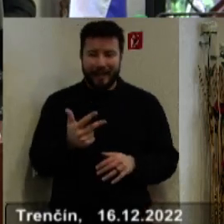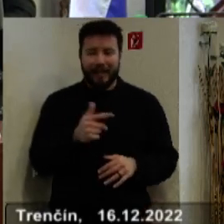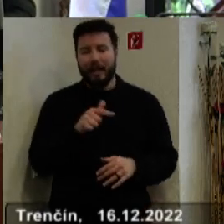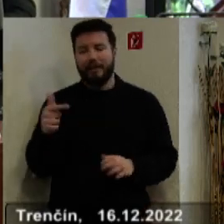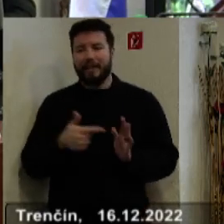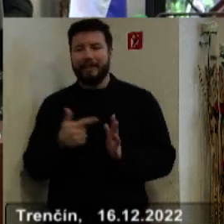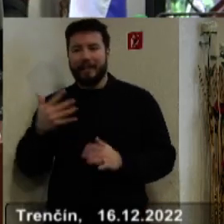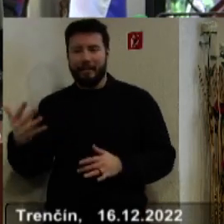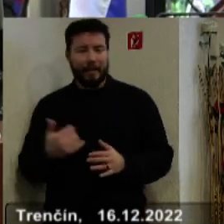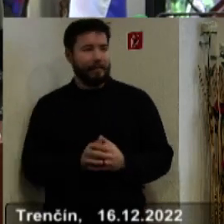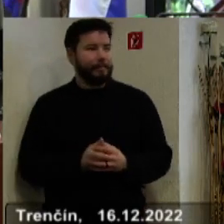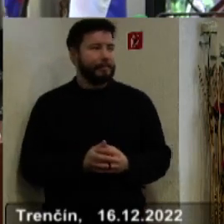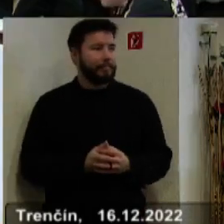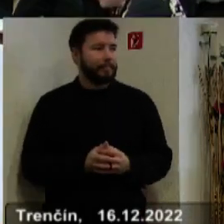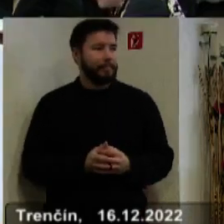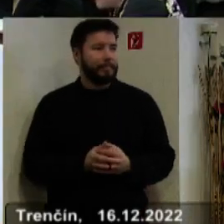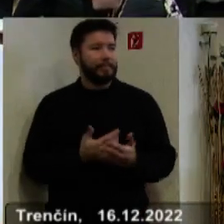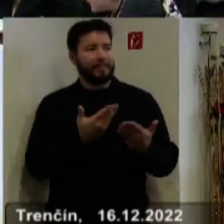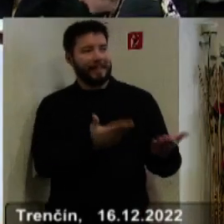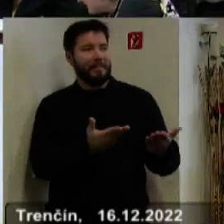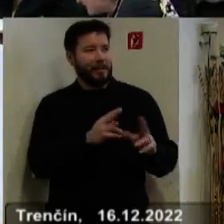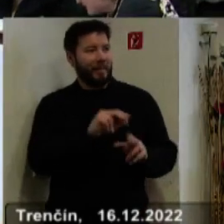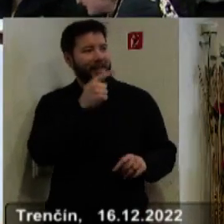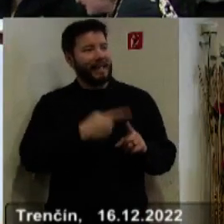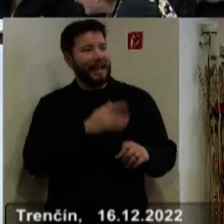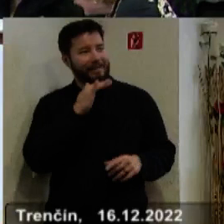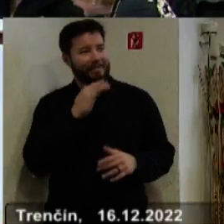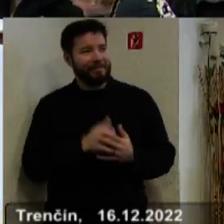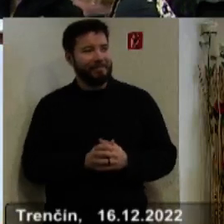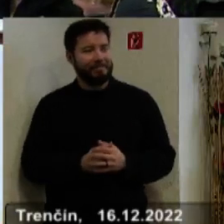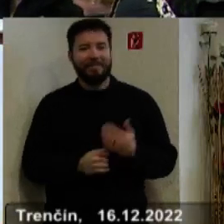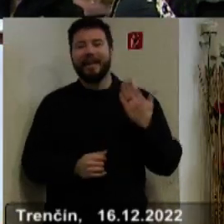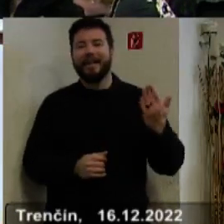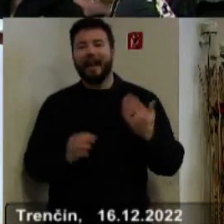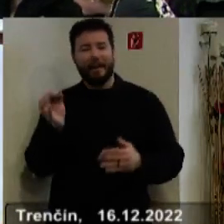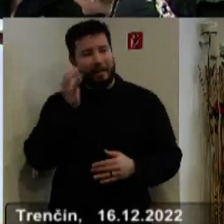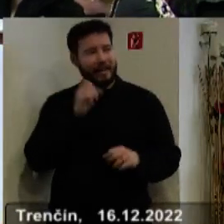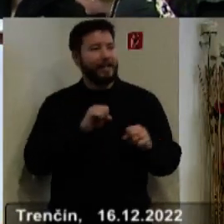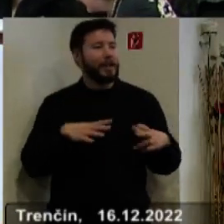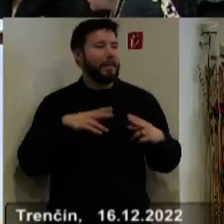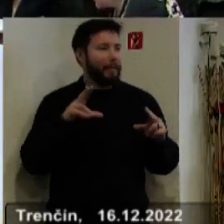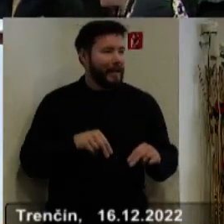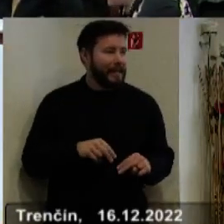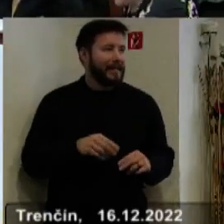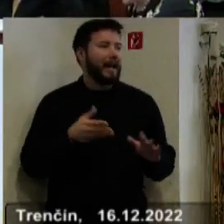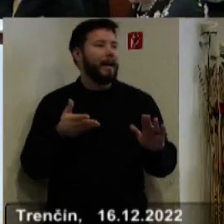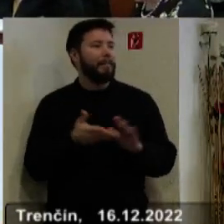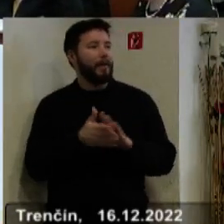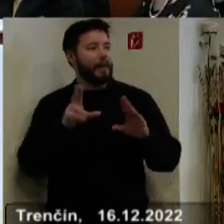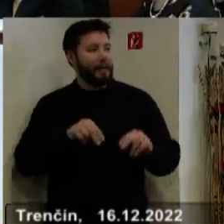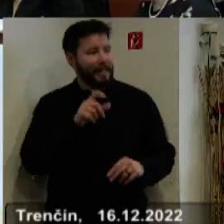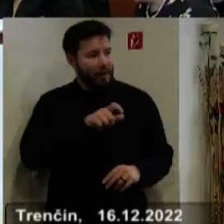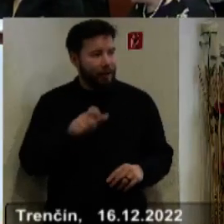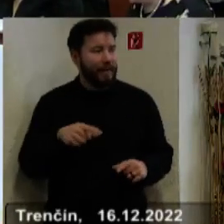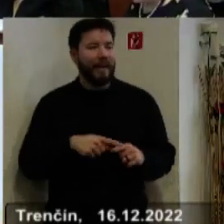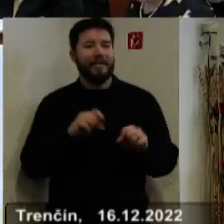pani Malecová, máte premiéru, nech sa páči. Ďakujem veľmi pekne. Vážený pán predseda, páni podpredsedovia,